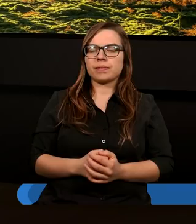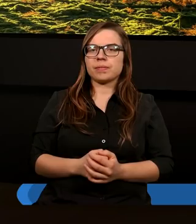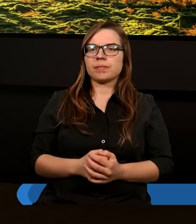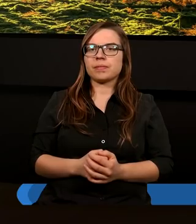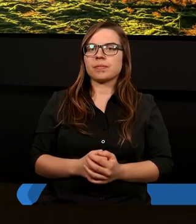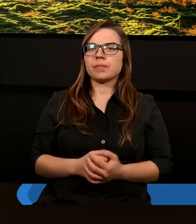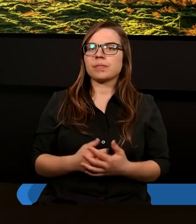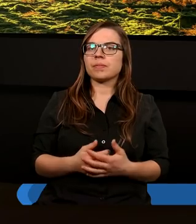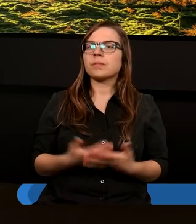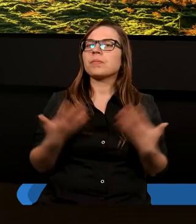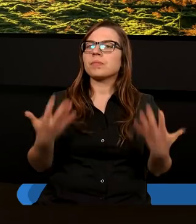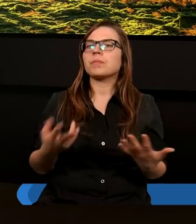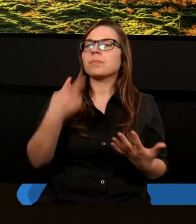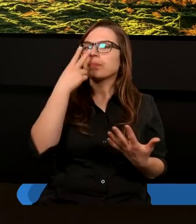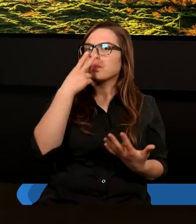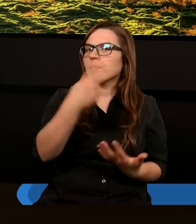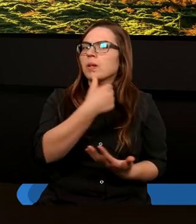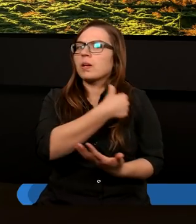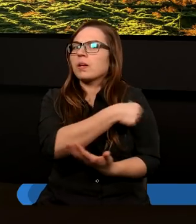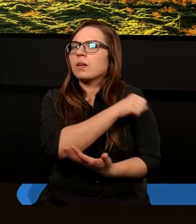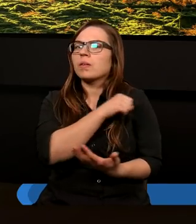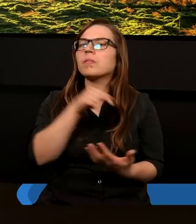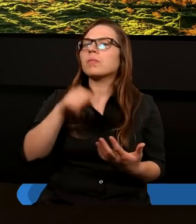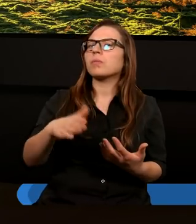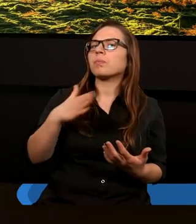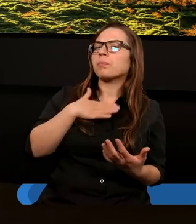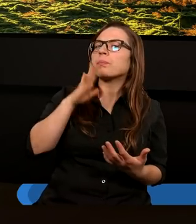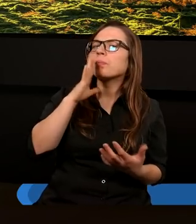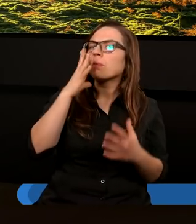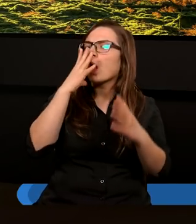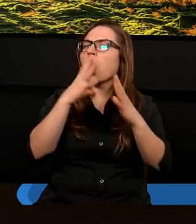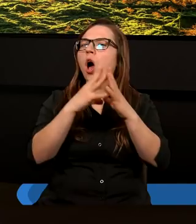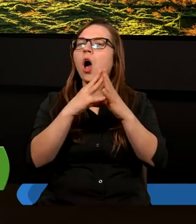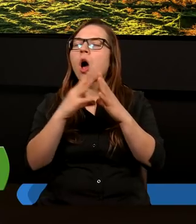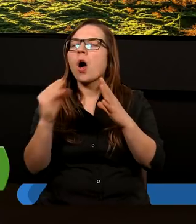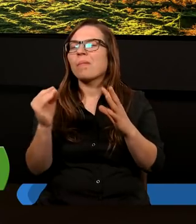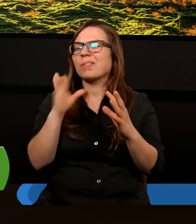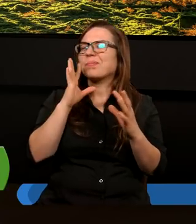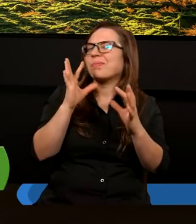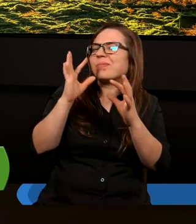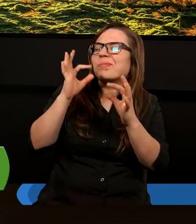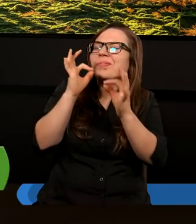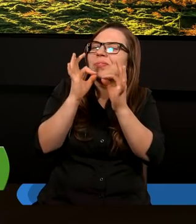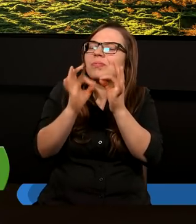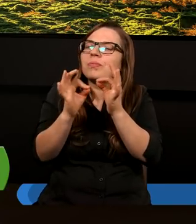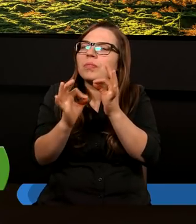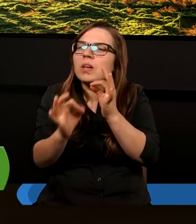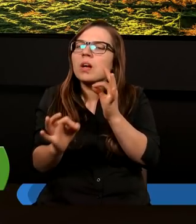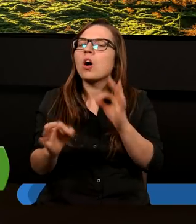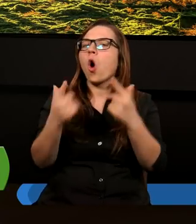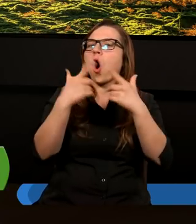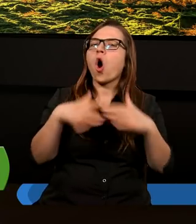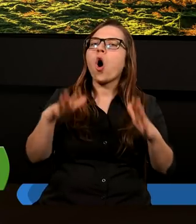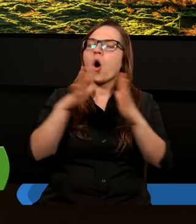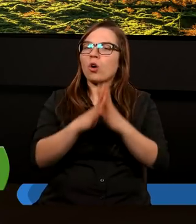Kiedy patrzymy na chrześcijaństwo, często mamy taki obraz wyidealizowany kościoła,